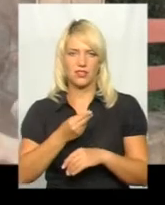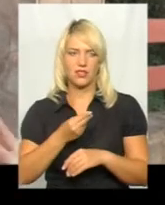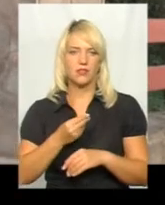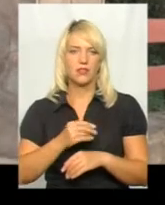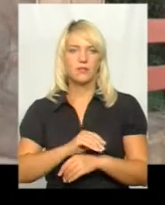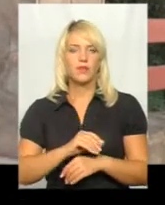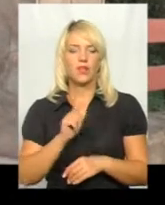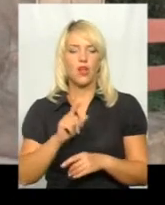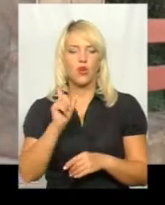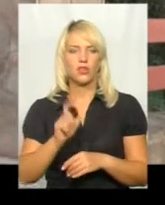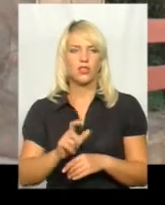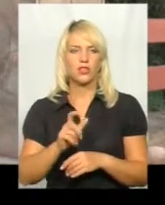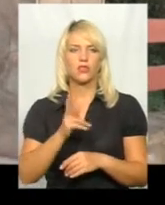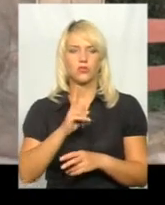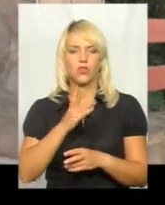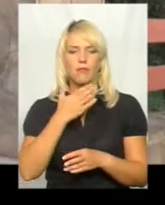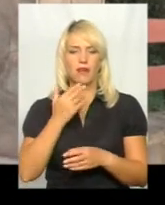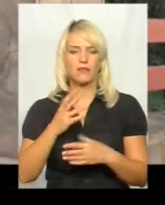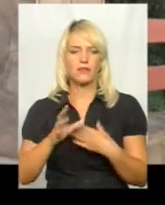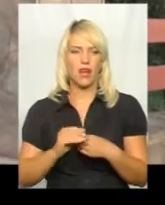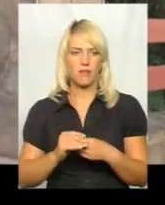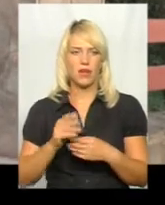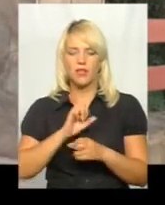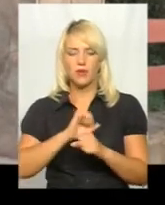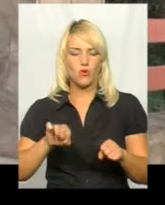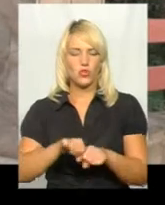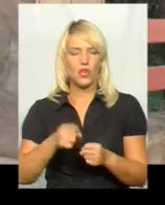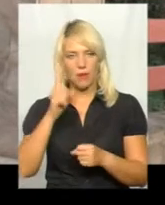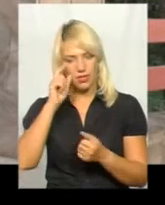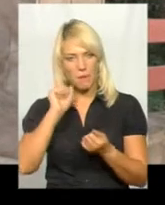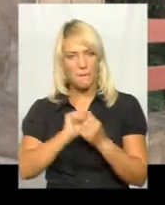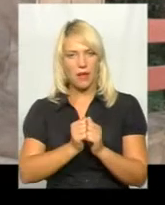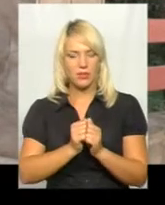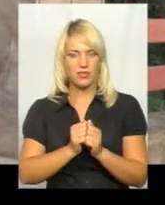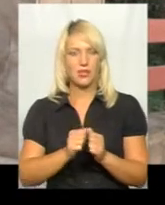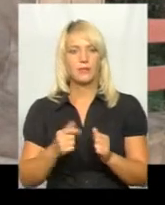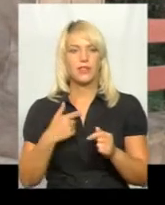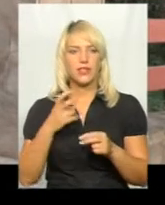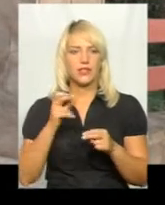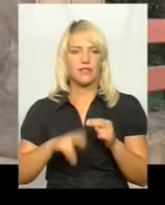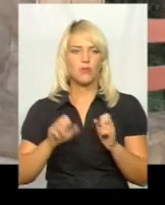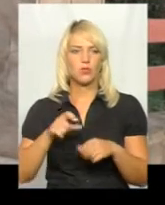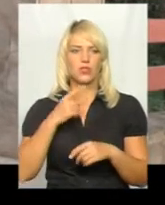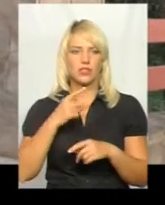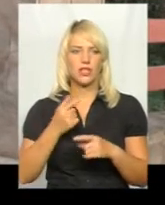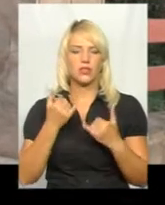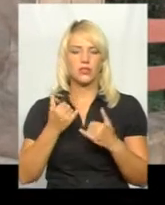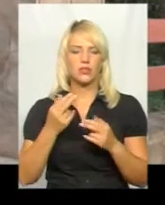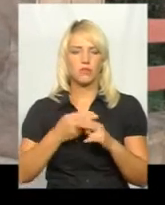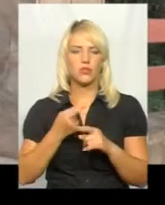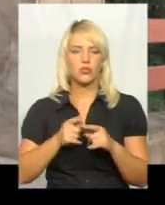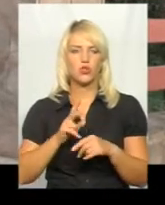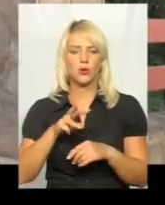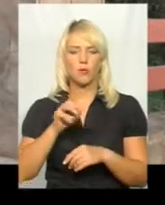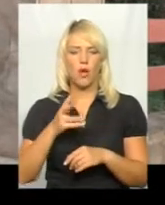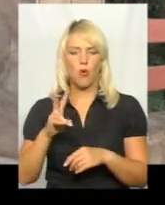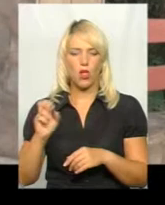людини, якої вже з нами немає. Не можна ламати пам'ять. Я точно можу сказати на завершенність, що сьогодні, без того, що пан Микола